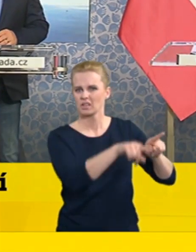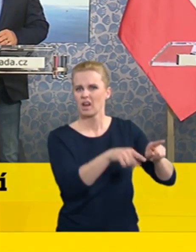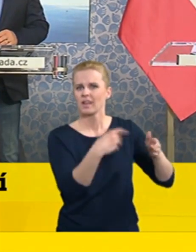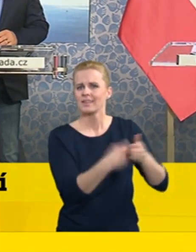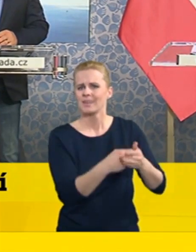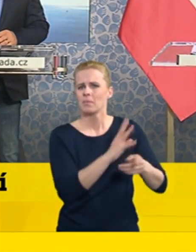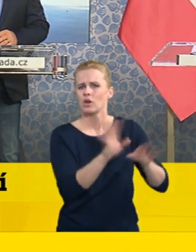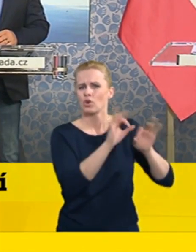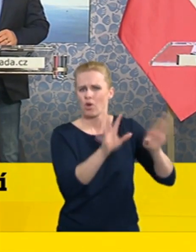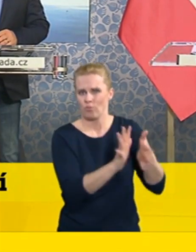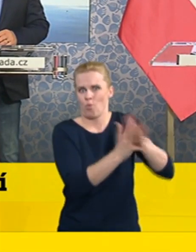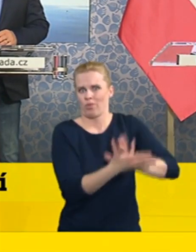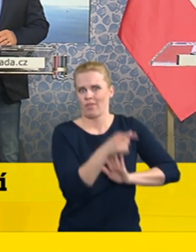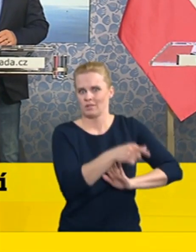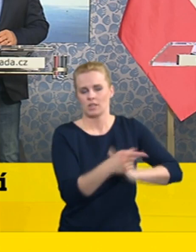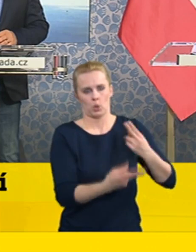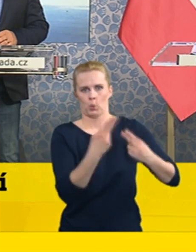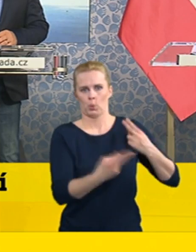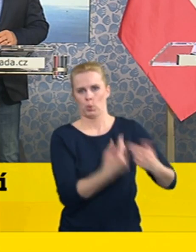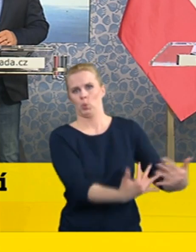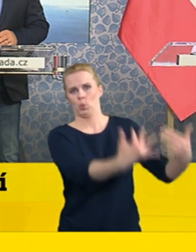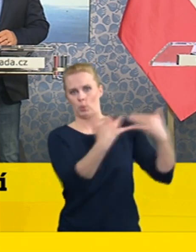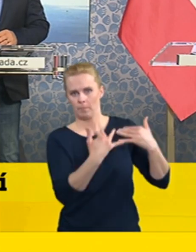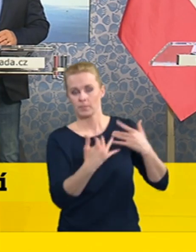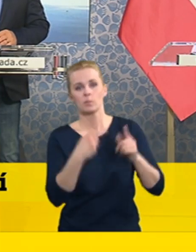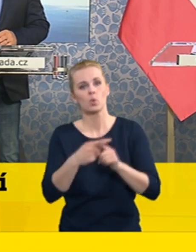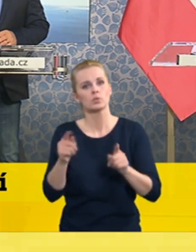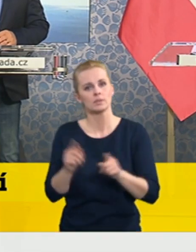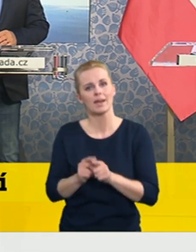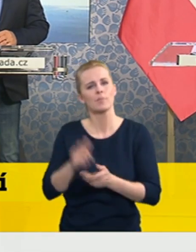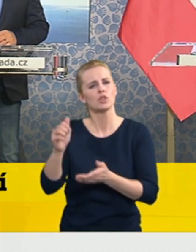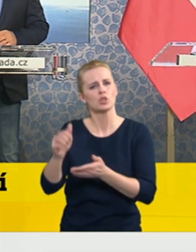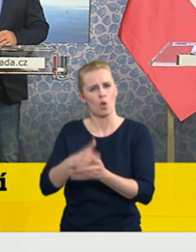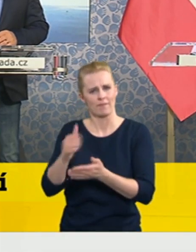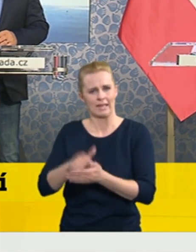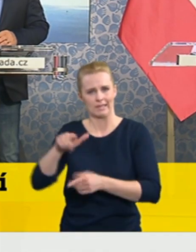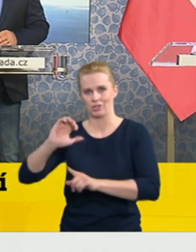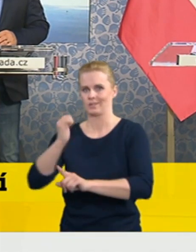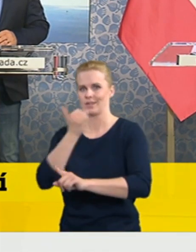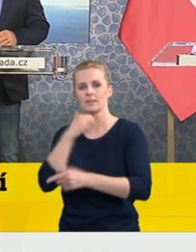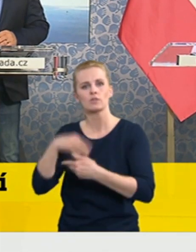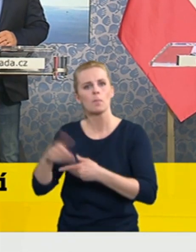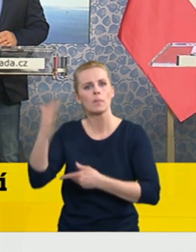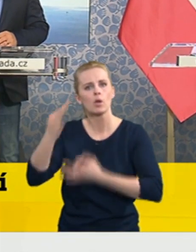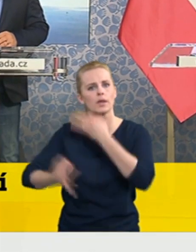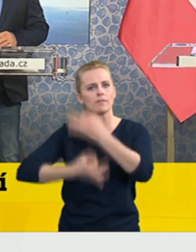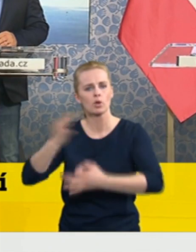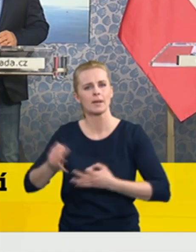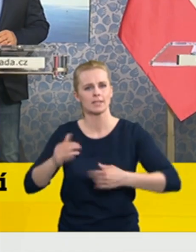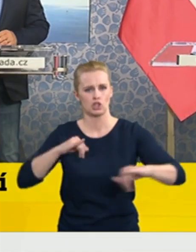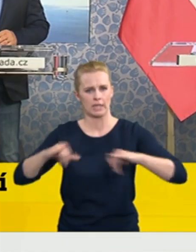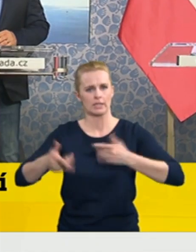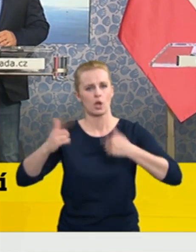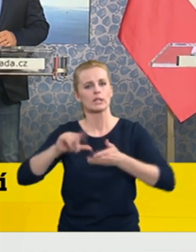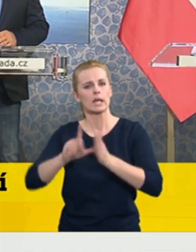Zároveň se objevily informace od servru novinky CZ, že Ivan Kučera, ředitel krajské hygienické stanice,